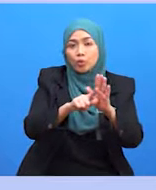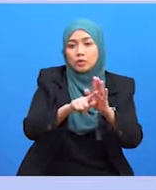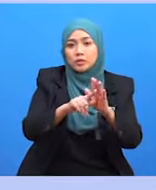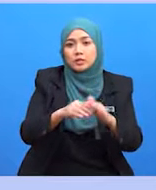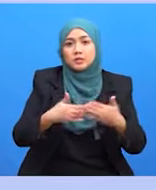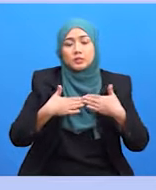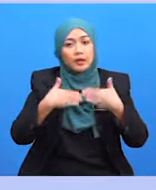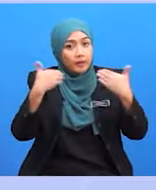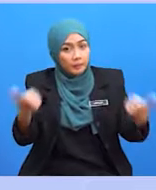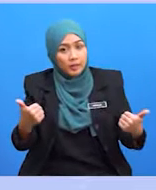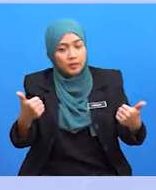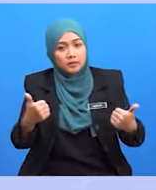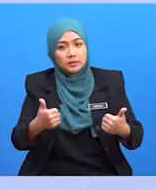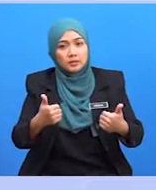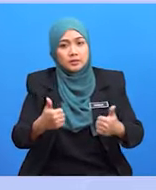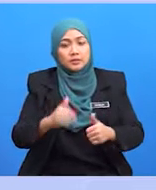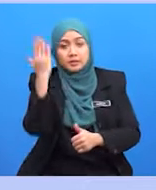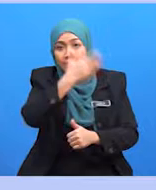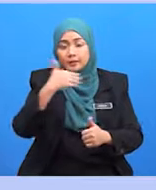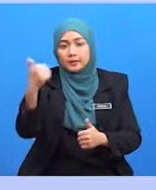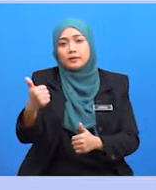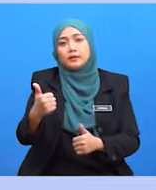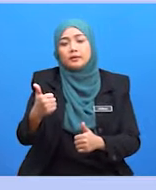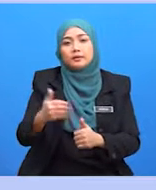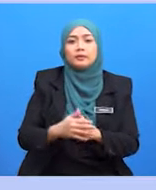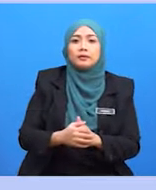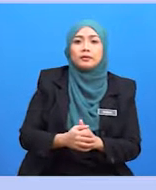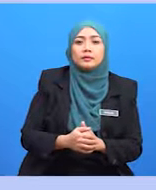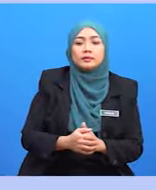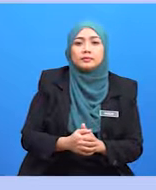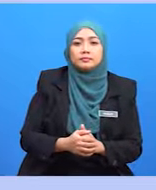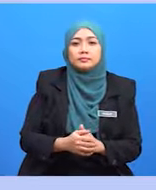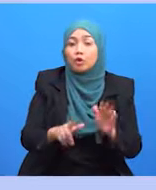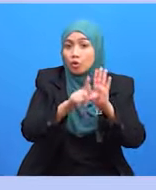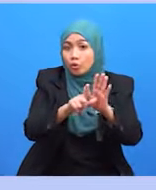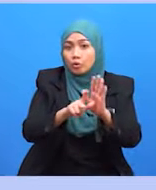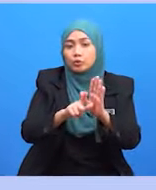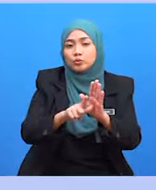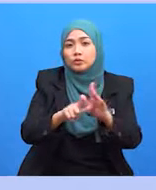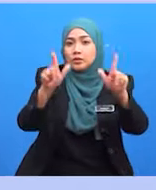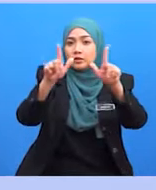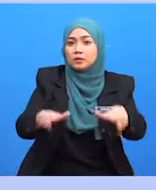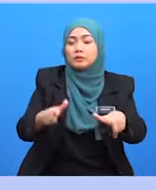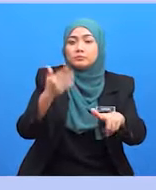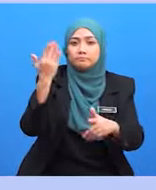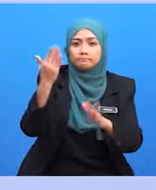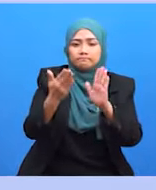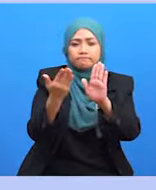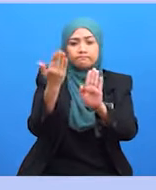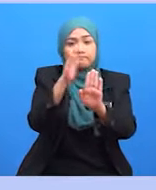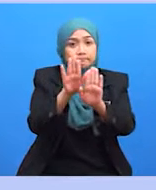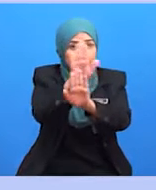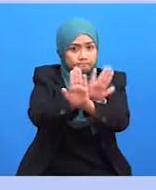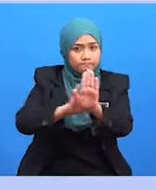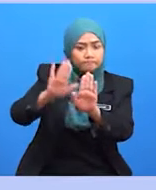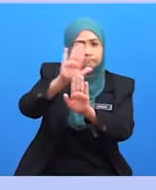dengan warna di skrin anda. Tetapi, akhirnya, logo anda diletakkan di latar belakang yang warnanya